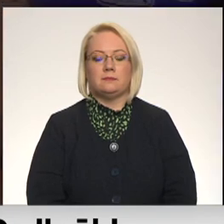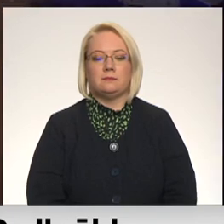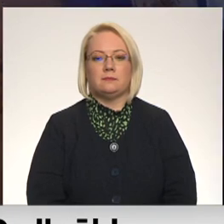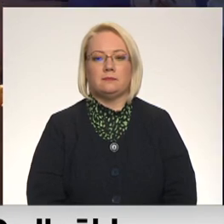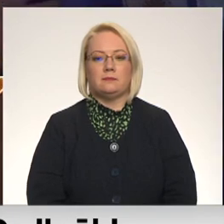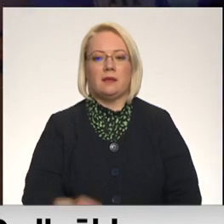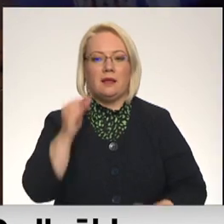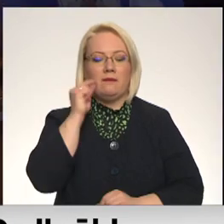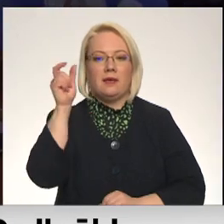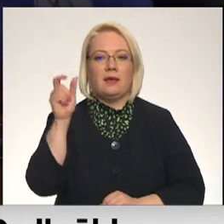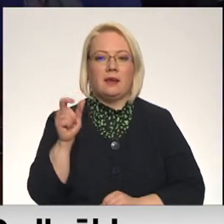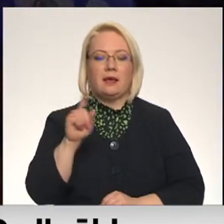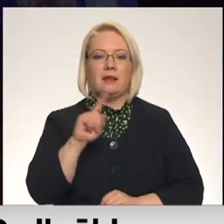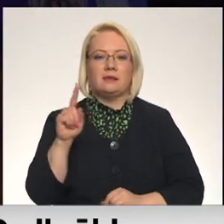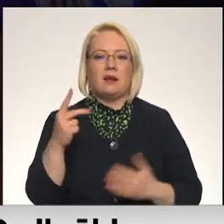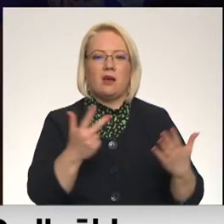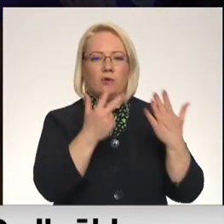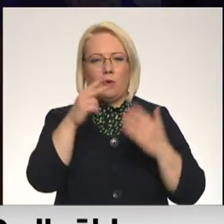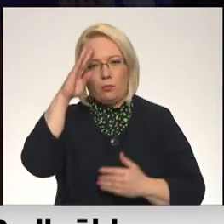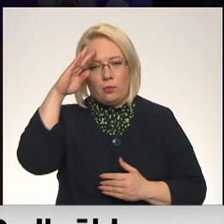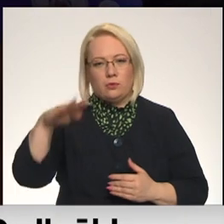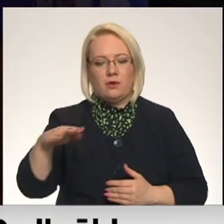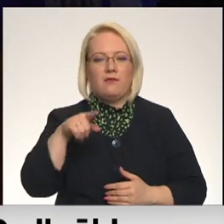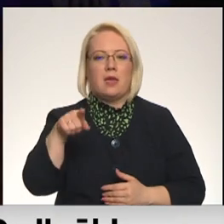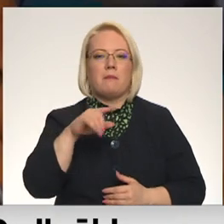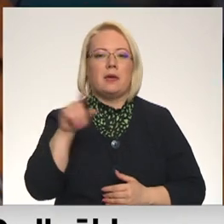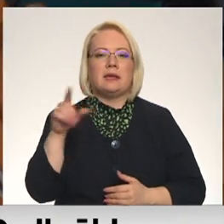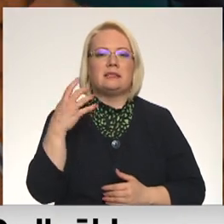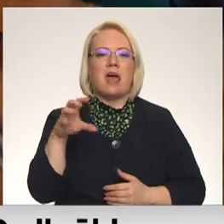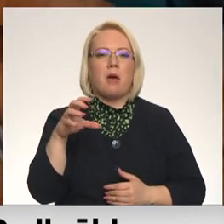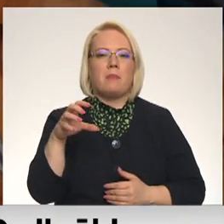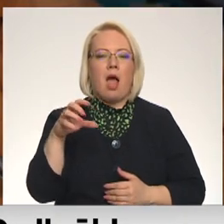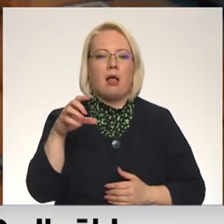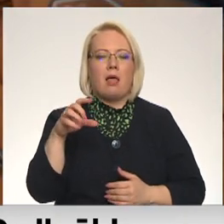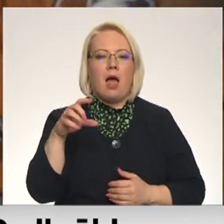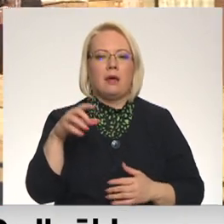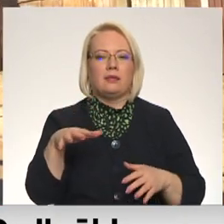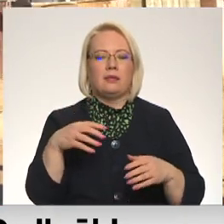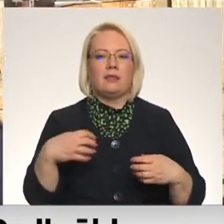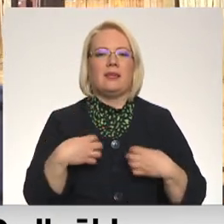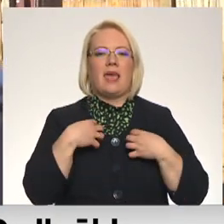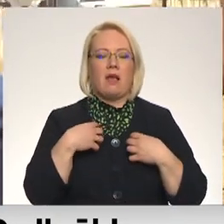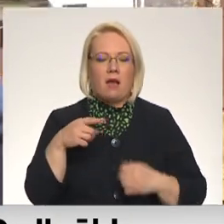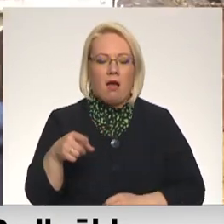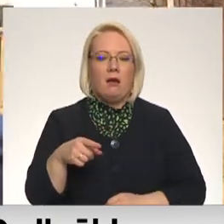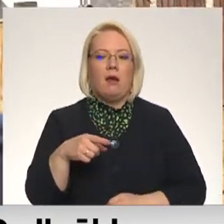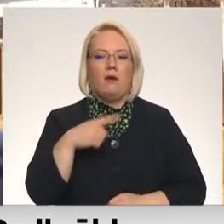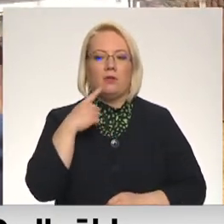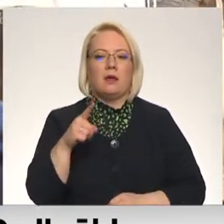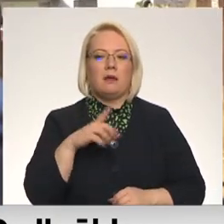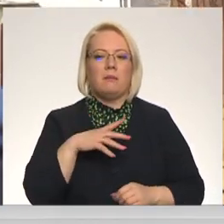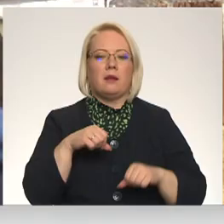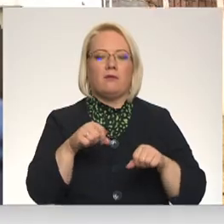Edgars ir astoņgadīgā Jāņa tētis. Jānim ir cerebrālā trieka, tāpēc ikdiena paiet ratiņos. Katrs virsmas nelīdzenams, kas